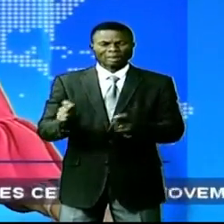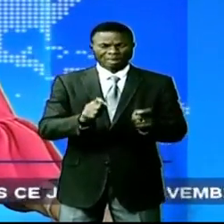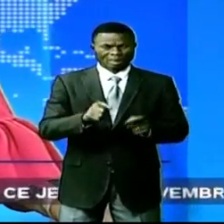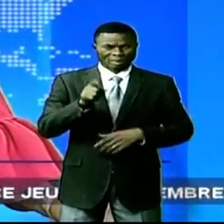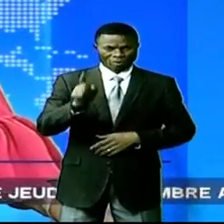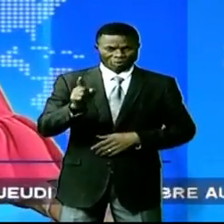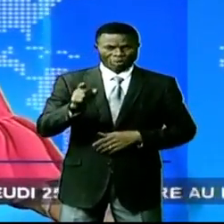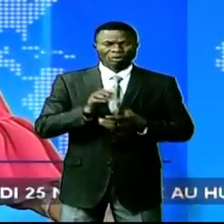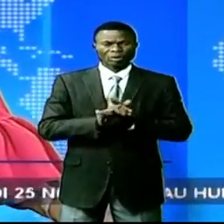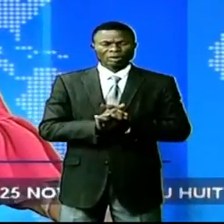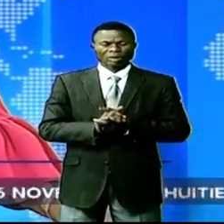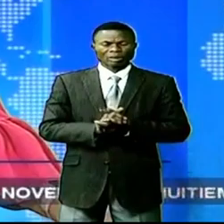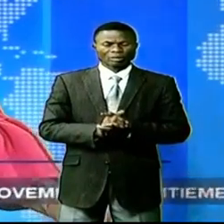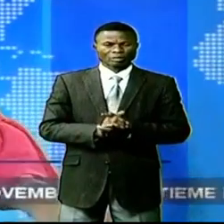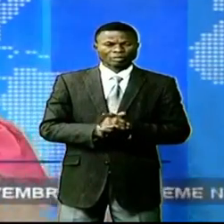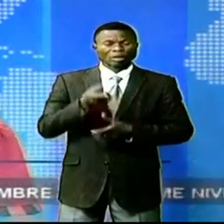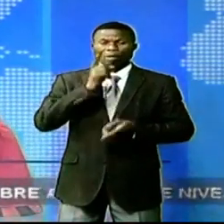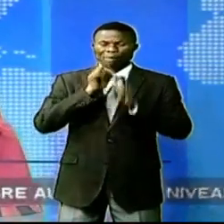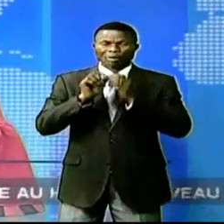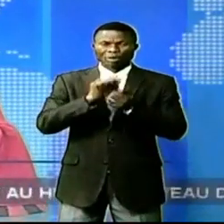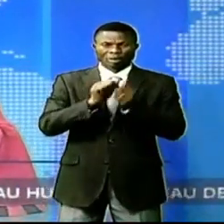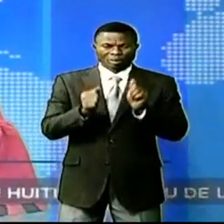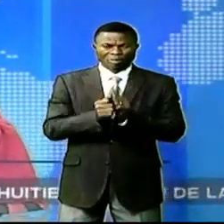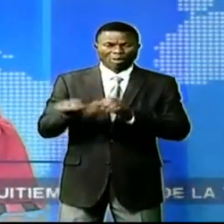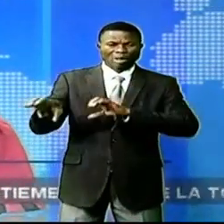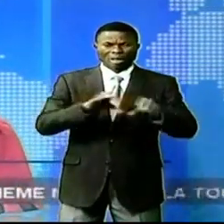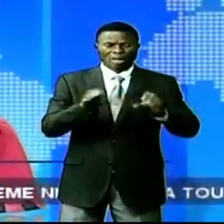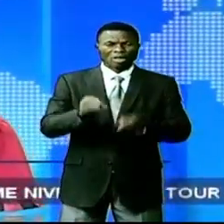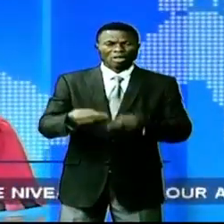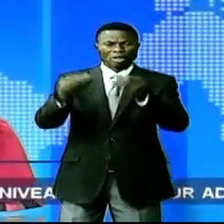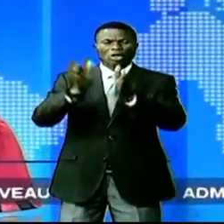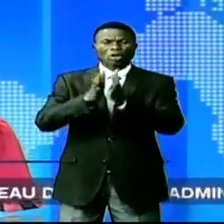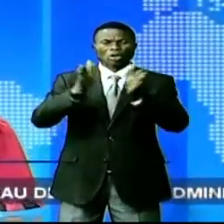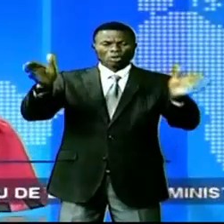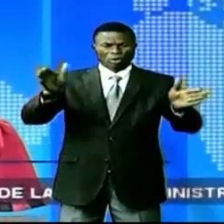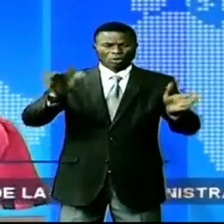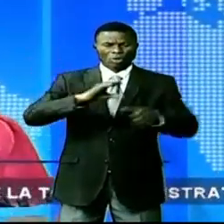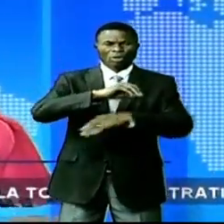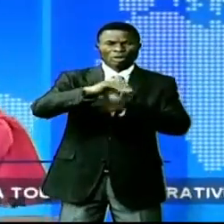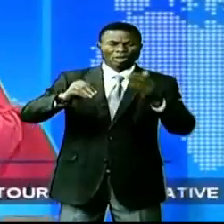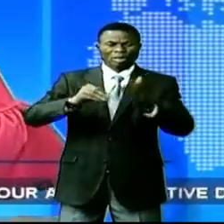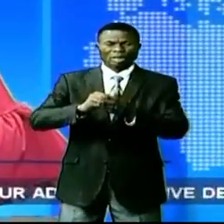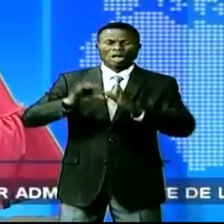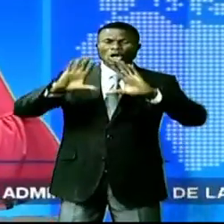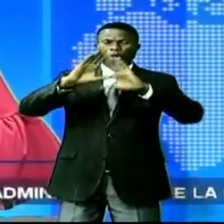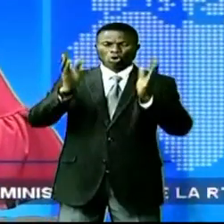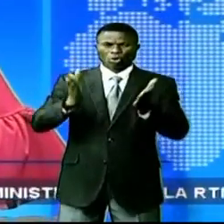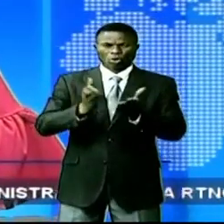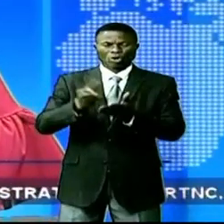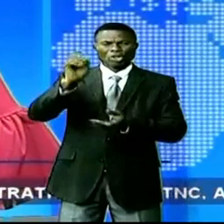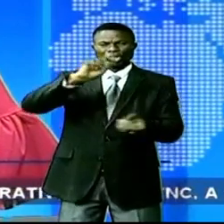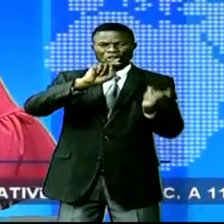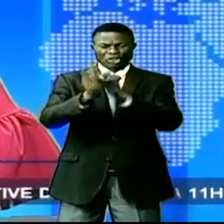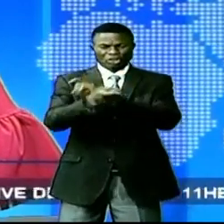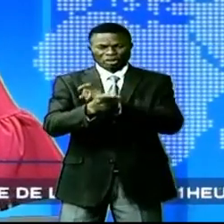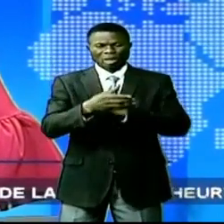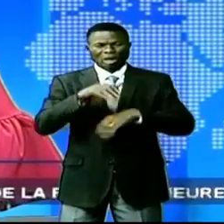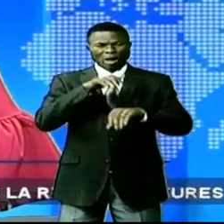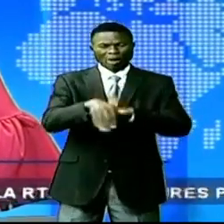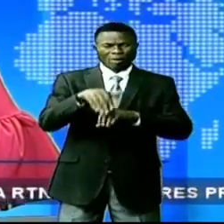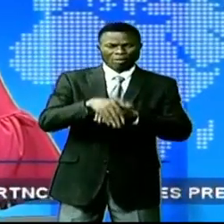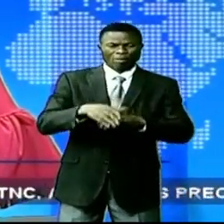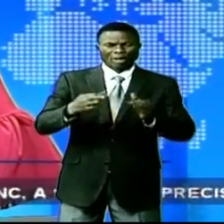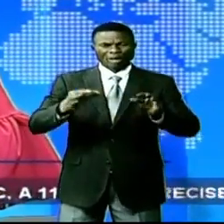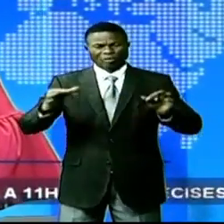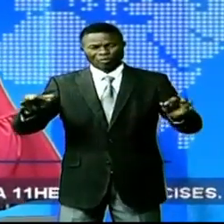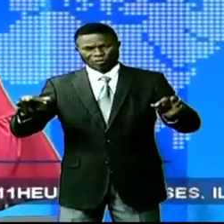Tanganyika, ou pour parler de la cérémonie des remises officielles de centres communautaires et des transformations de maniocs,